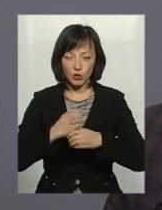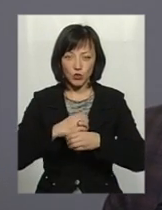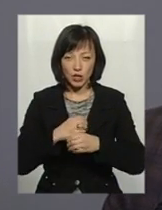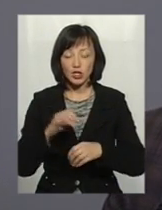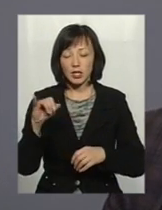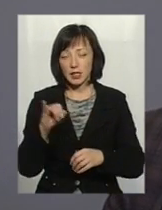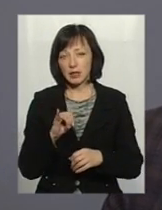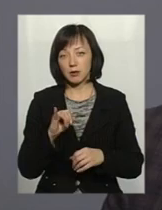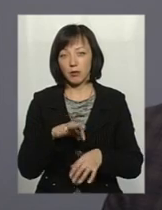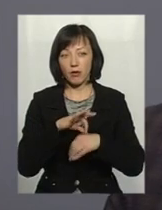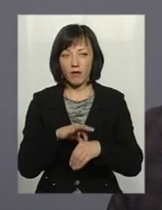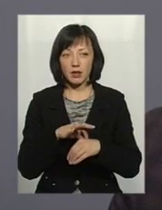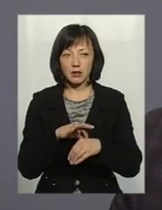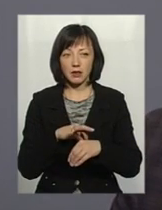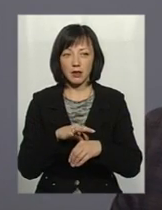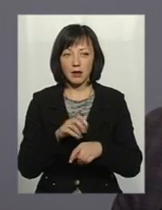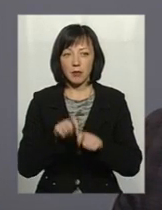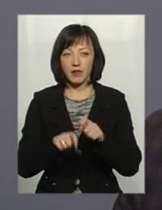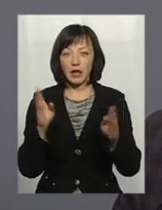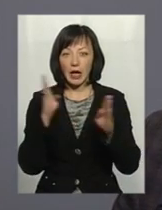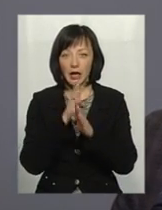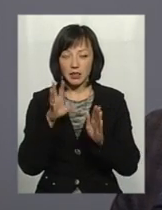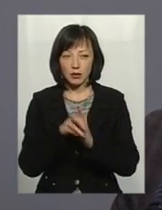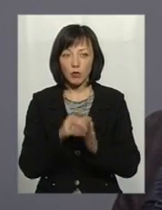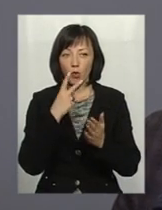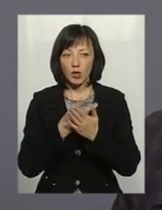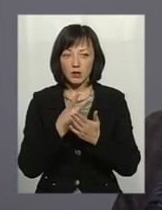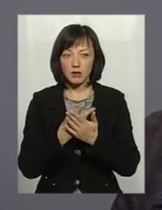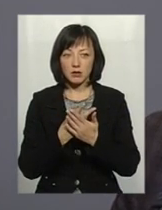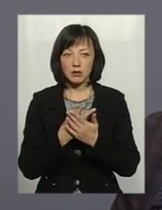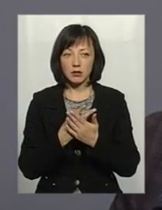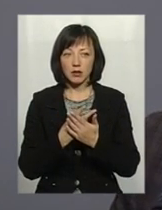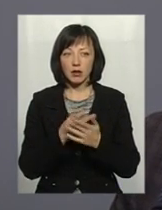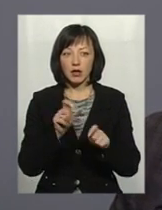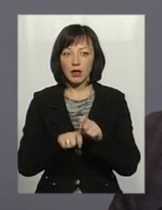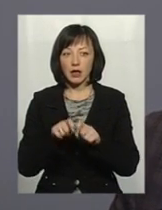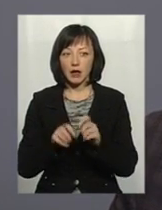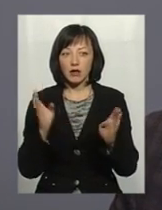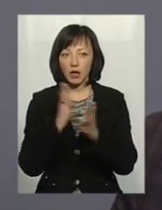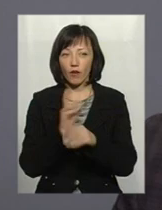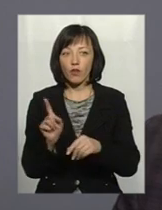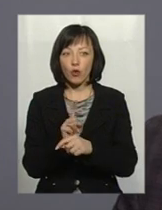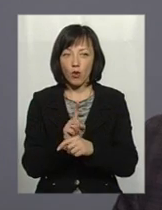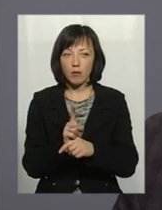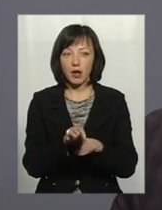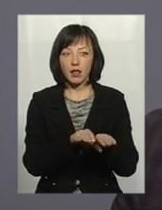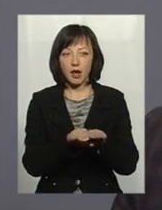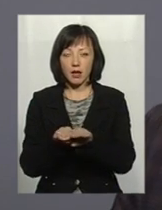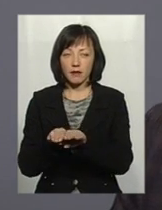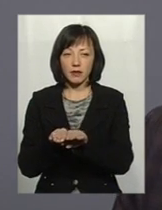і проведено прямі вимірювання кисню. За показниками прямих вимірювання кисню, кисень у нормі на рівні